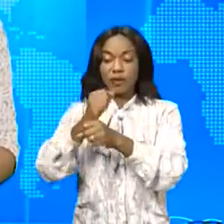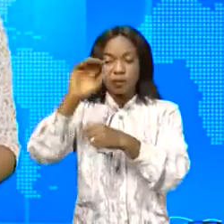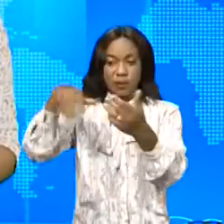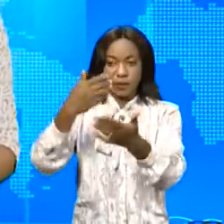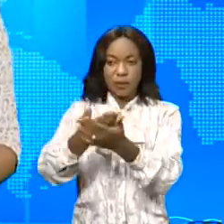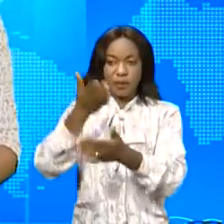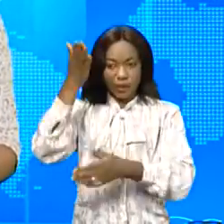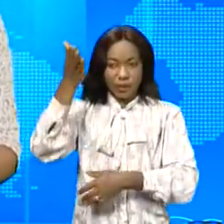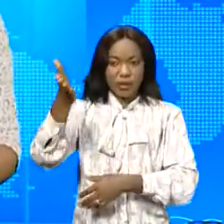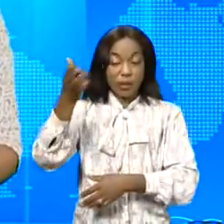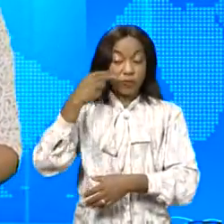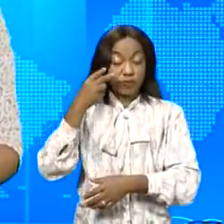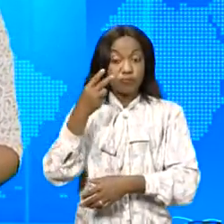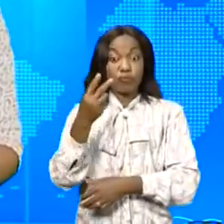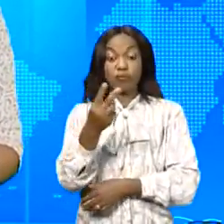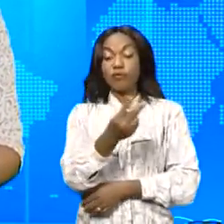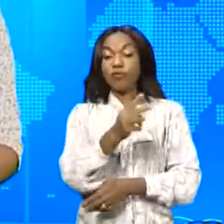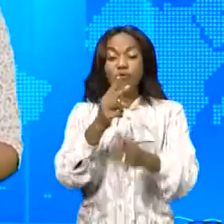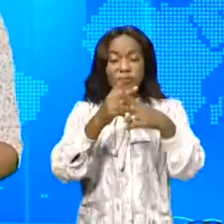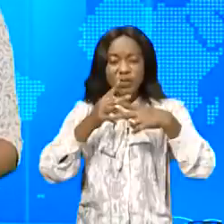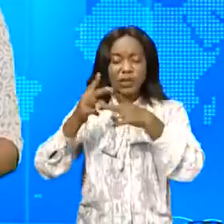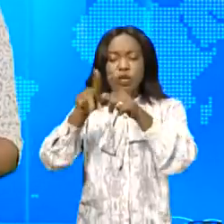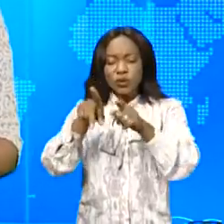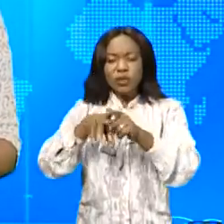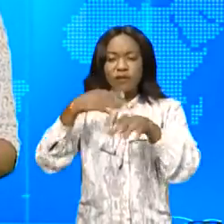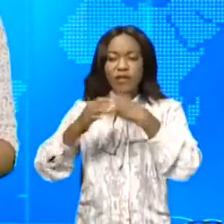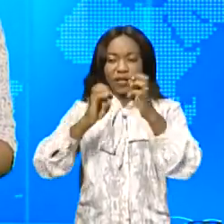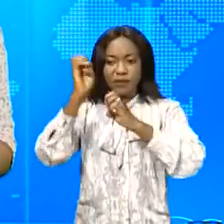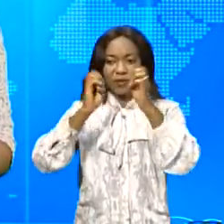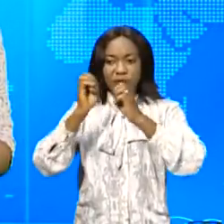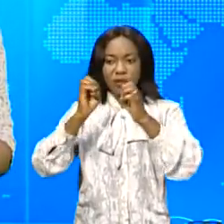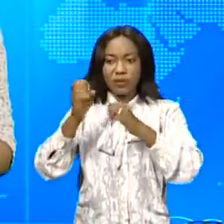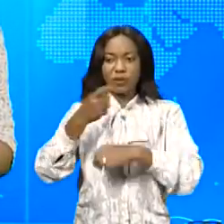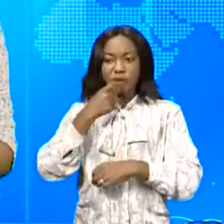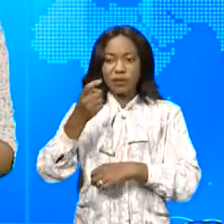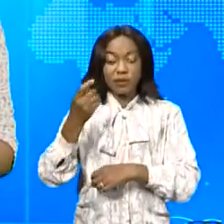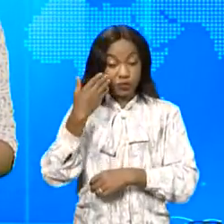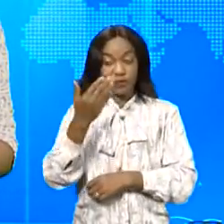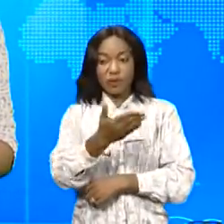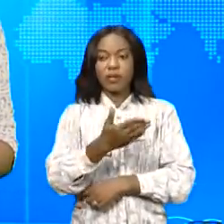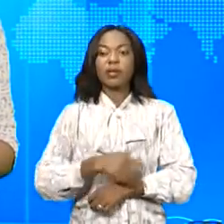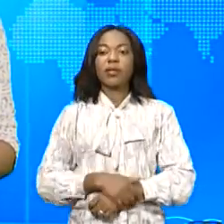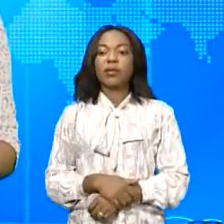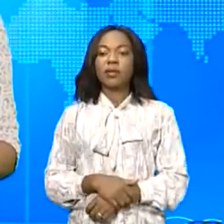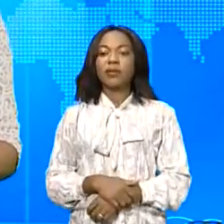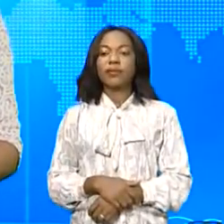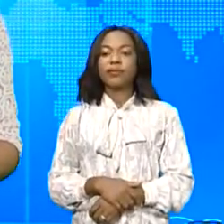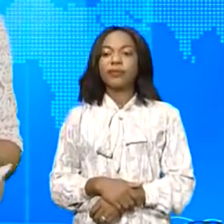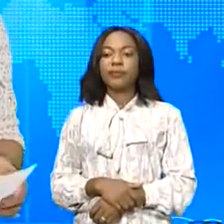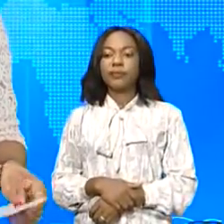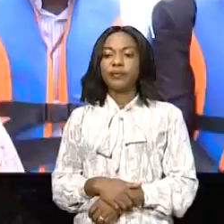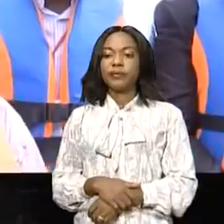place pour une évaluation à mi-parcours, nous dit Oscar Mbal et Blaise Guitiquet.